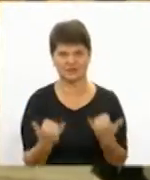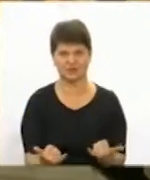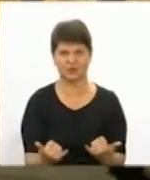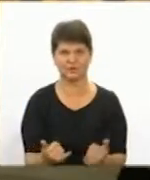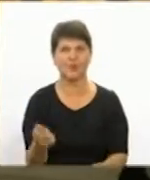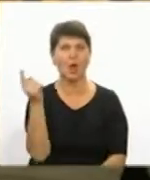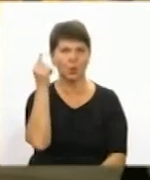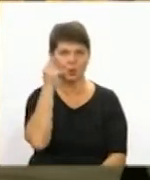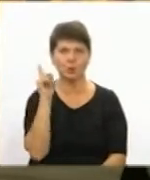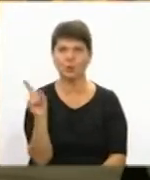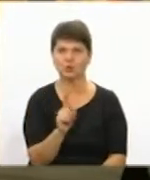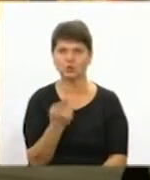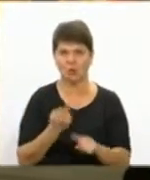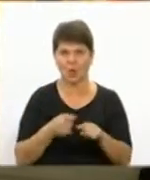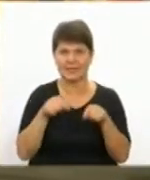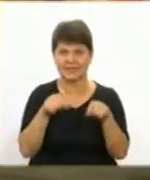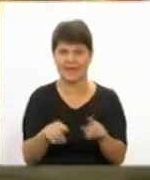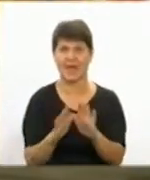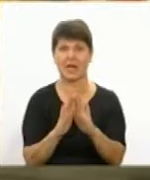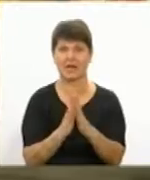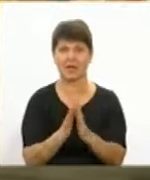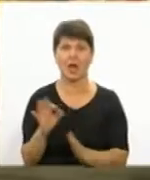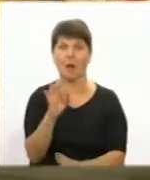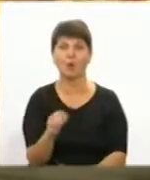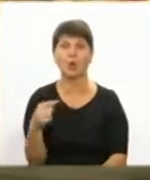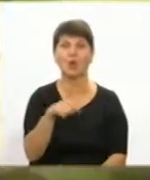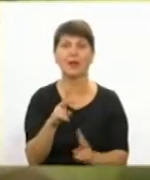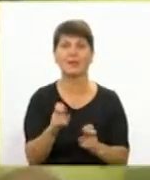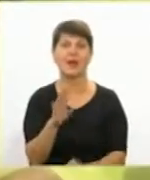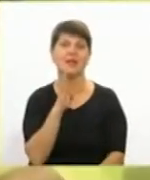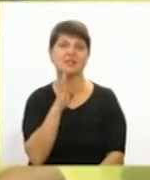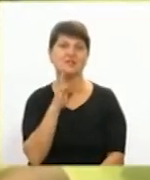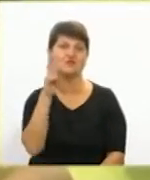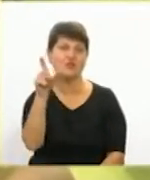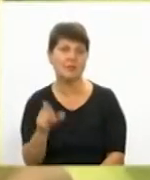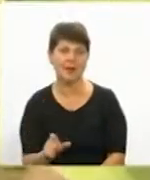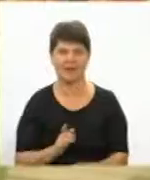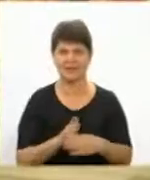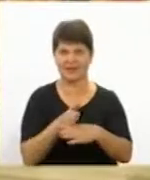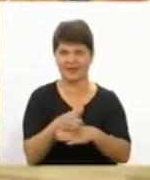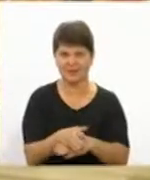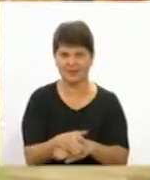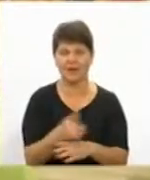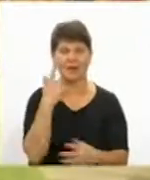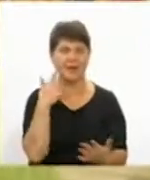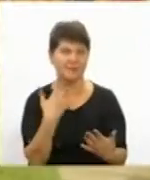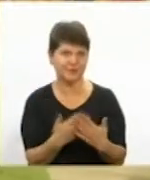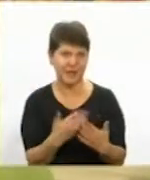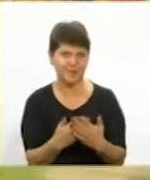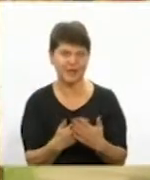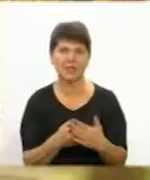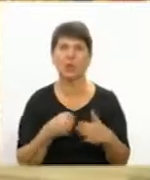«Думаю, що ця книга про те, як дівчинка залітала до